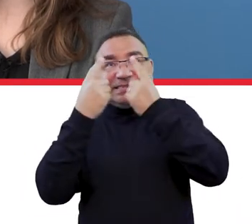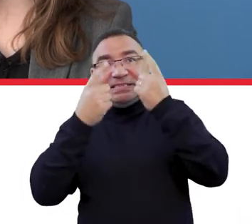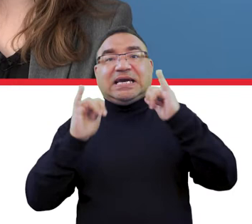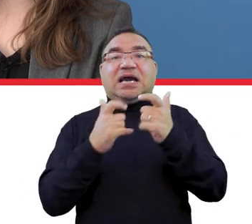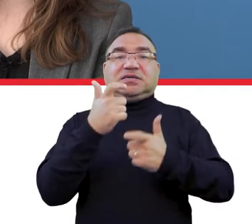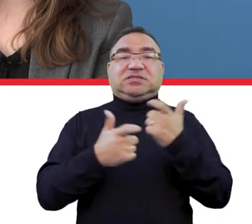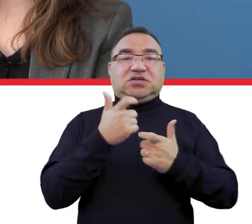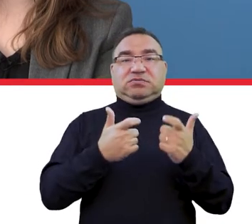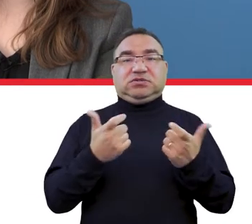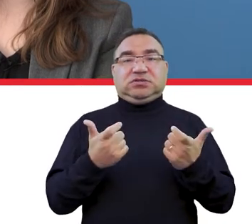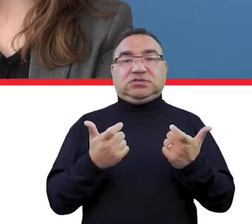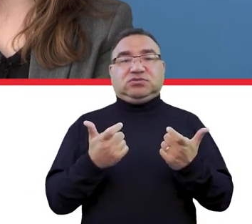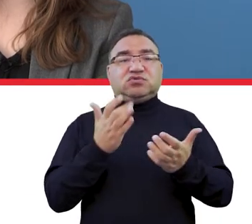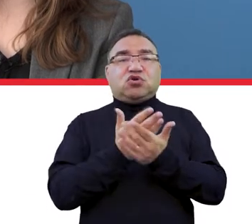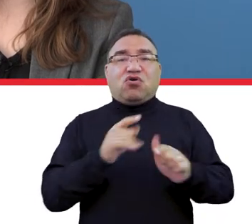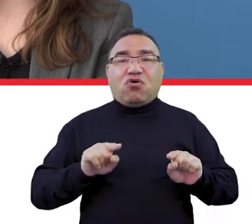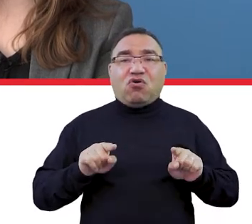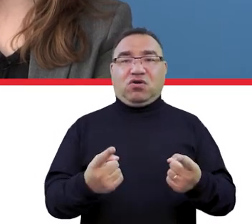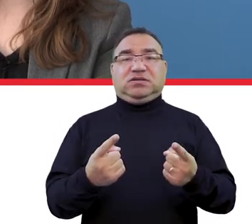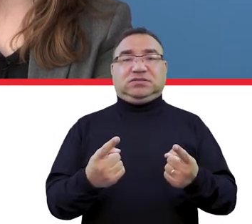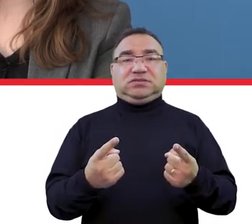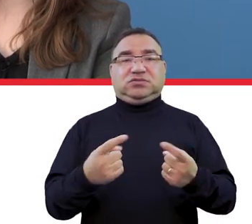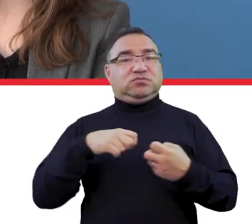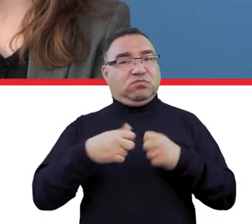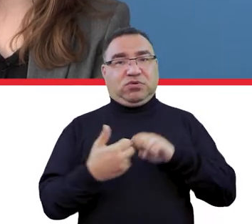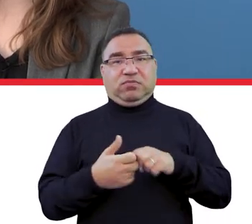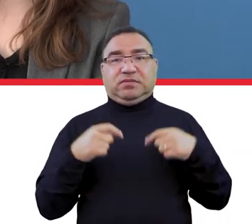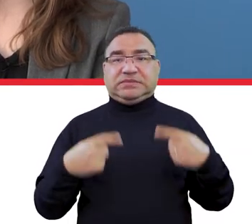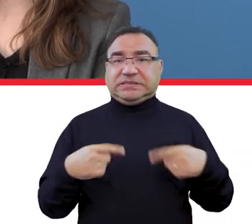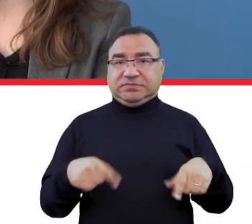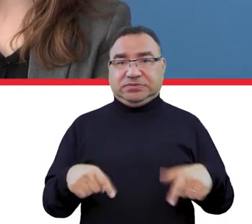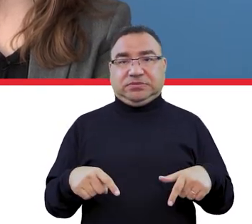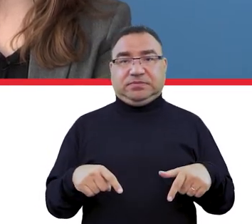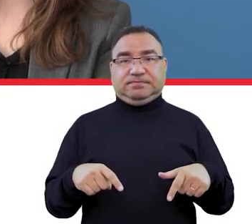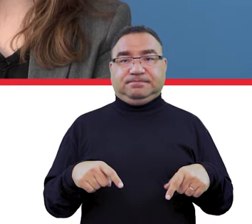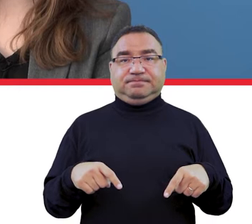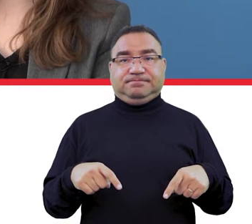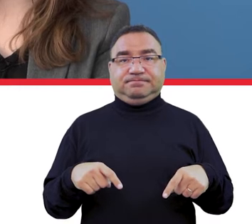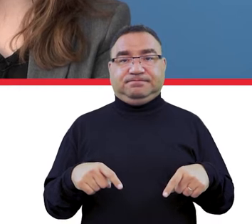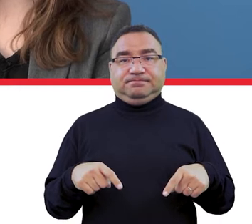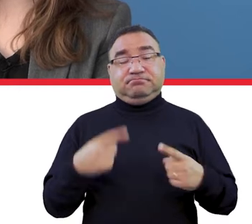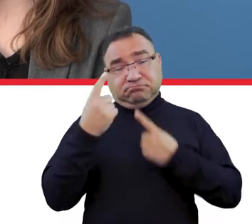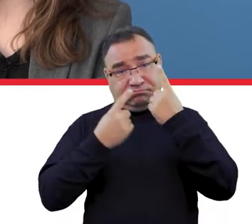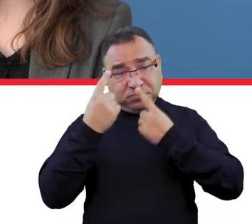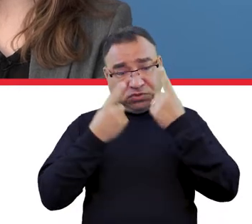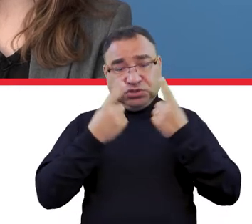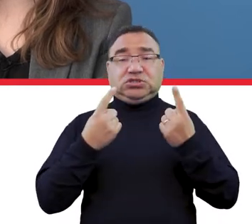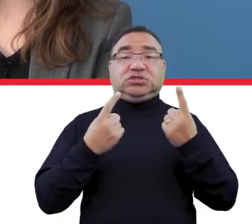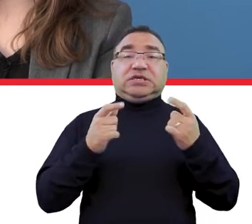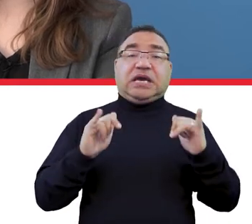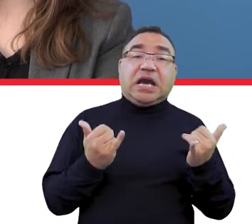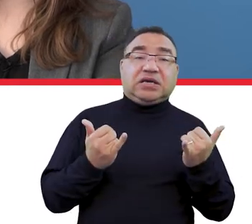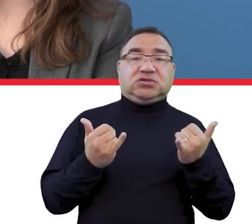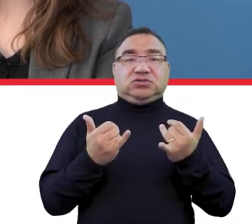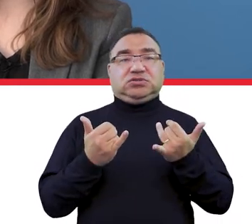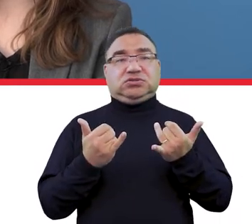żeby takiego w sumie organizacyjnego problemu nie było i sądzę, że jedno jakieś